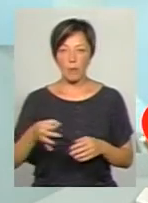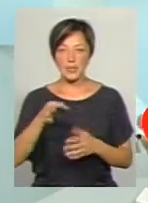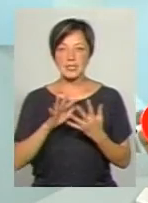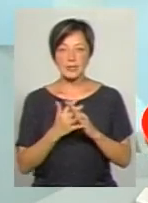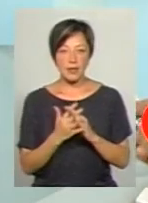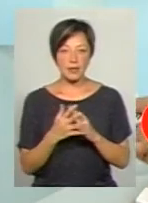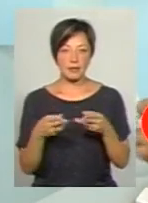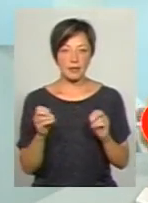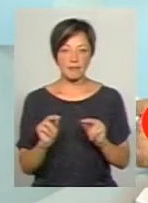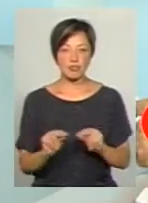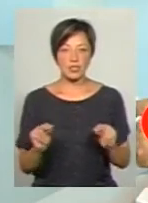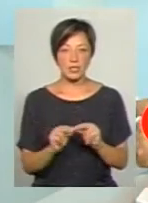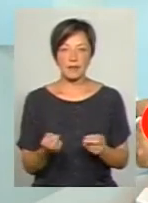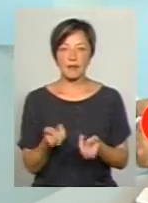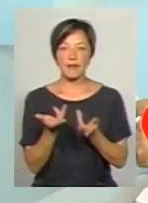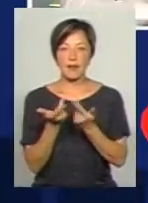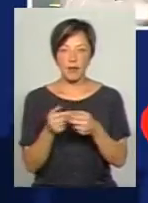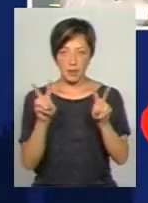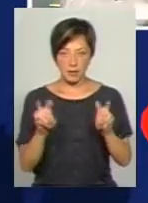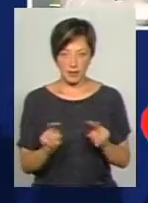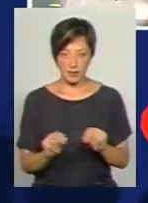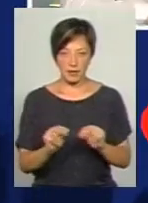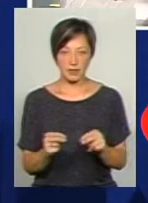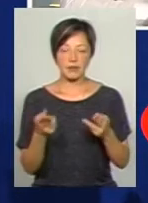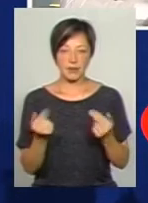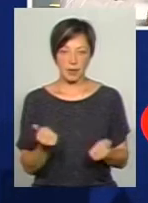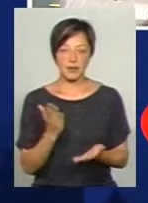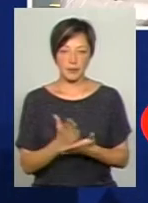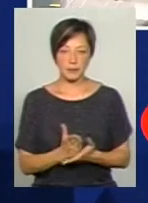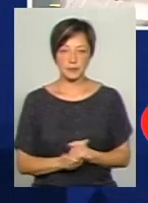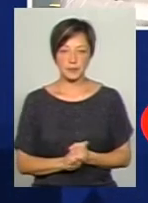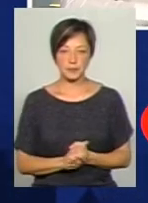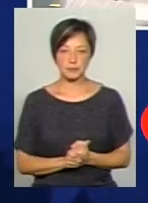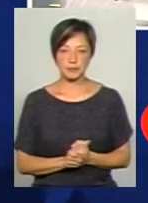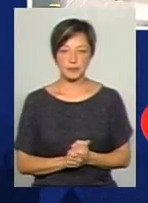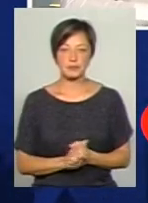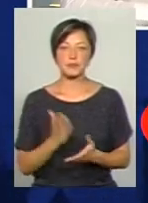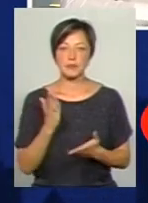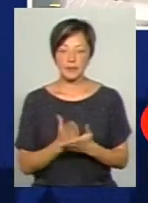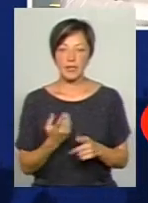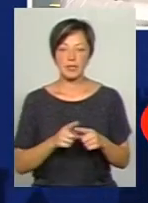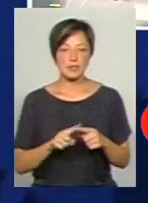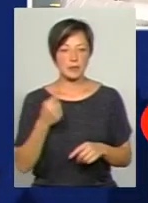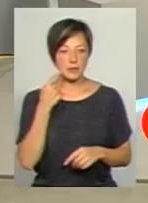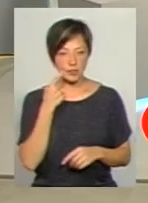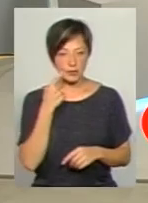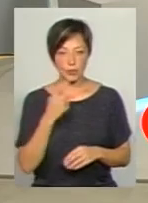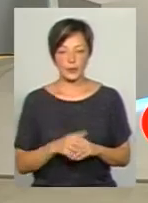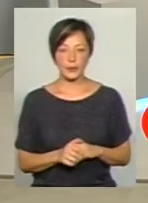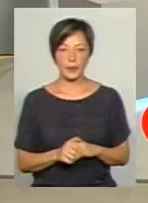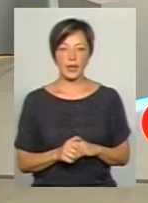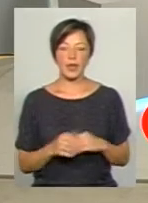вчитель декілька предметів викладає? Звичайно, є. Звичайно, є, і це прикро. Я пропоную